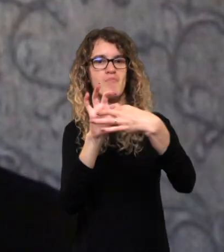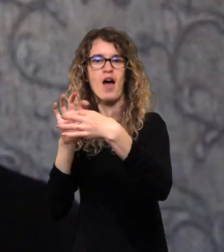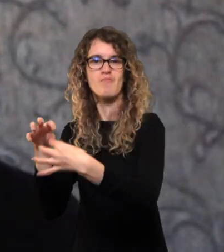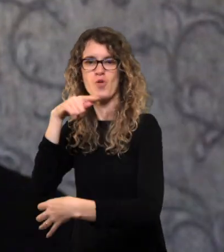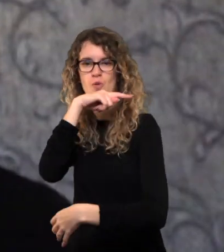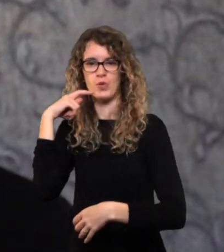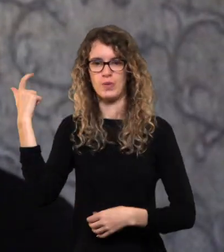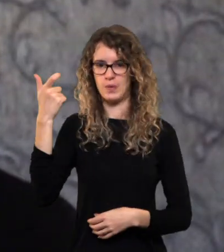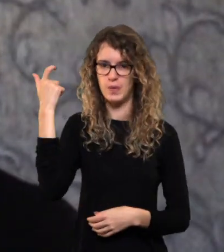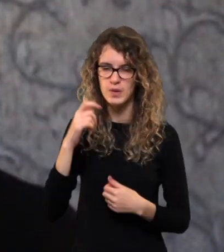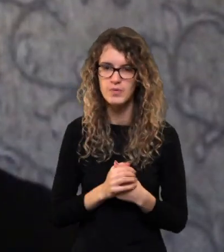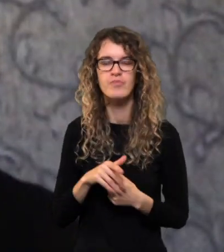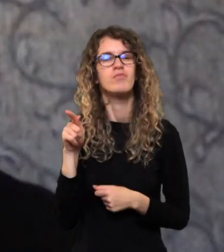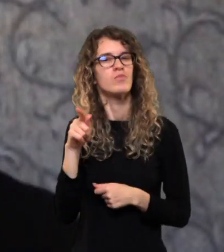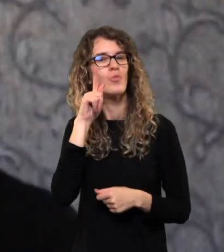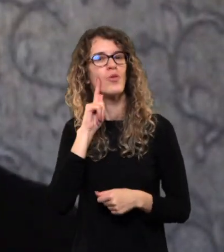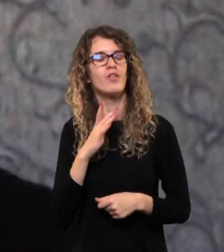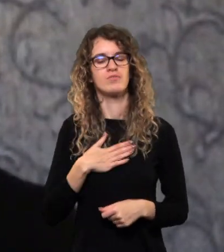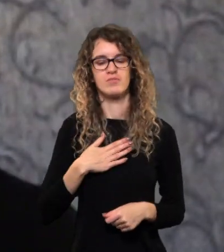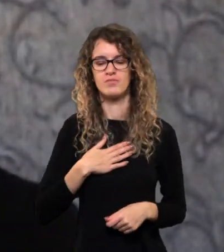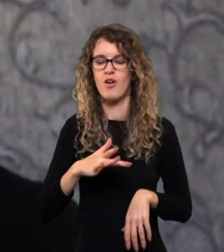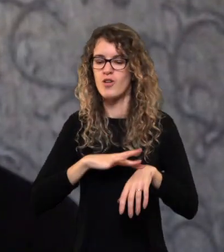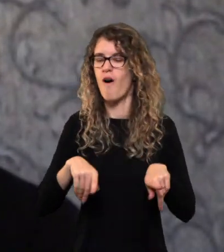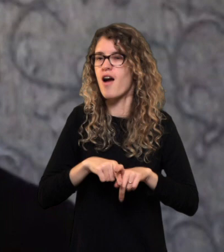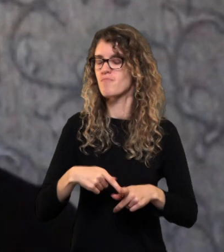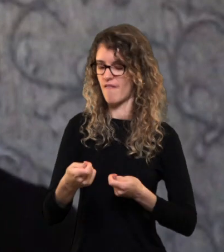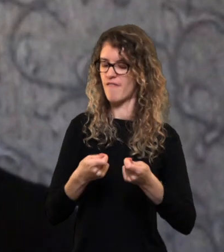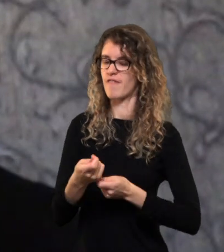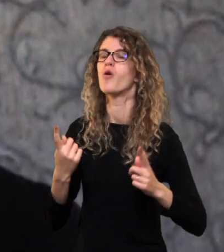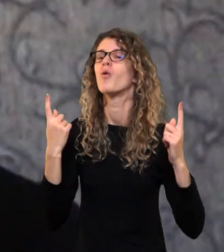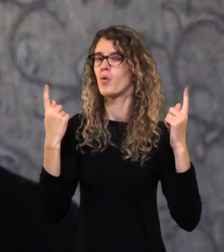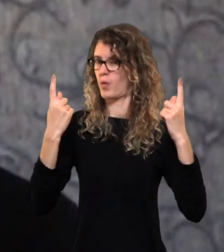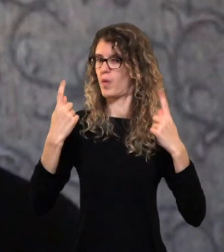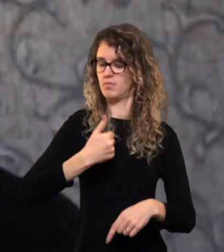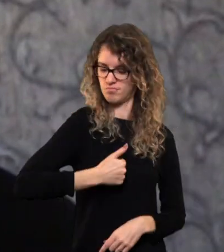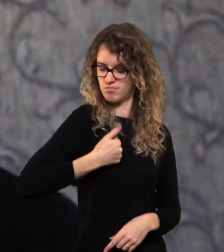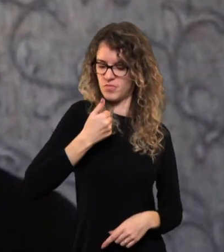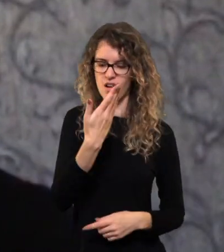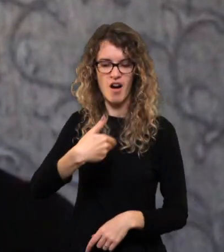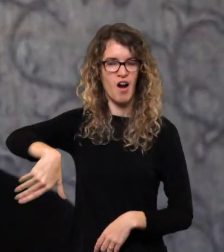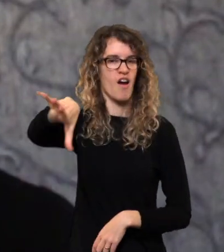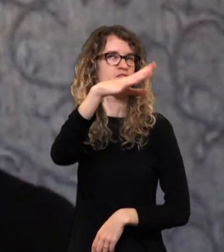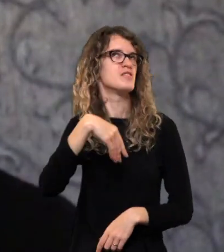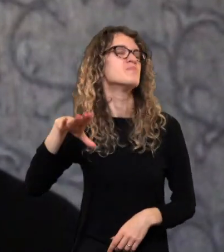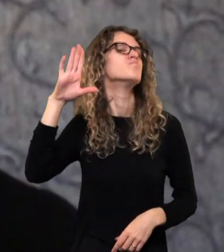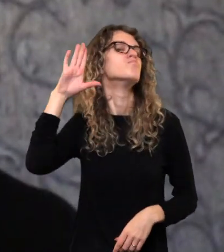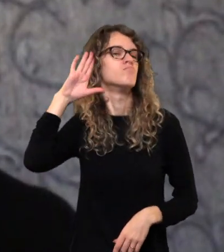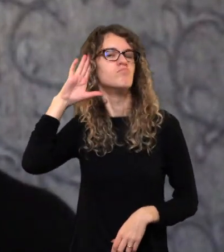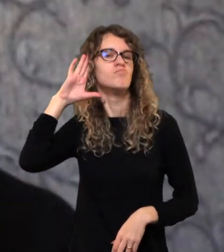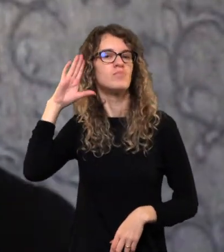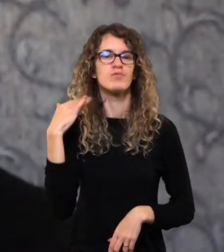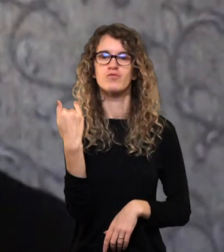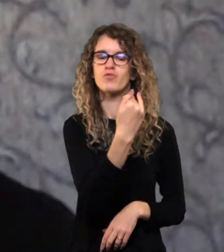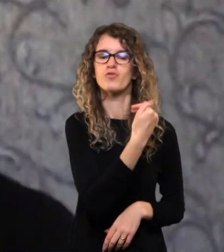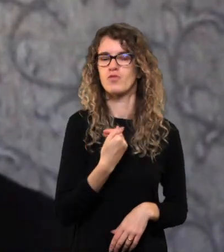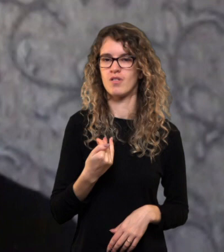Baltijos šalis būtų vėl priklausomos nuo Rusijos federacijos. Ir kad jis galėtų jaustis kaip imperatorius, žmogumi,